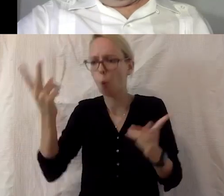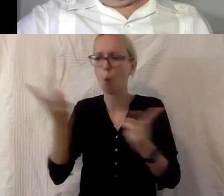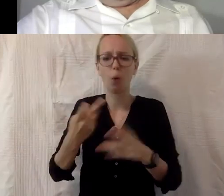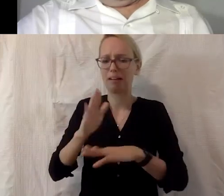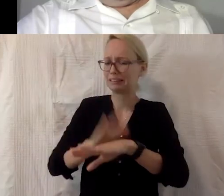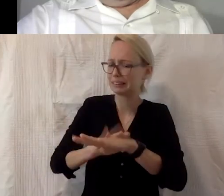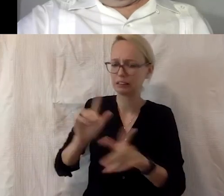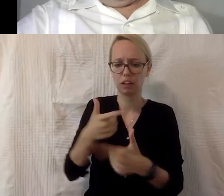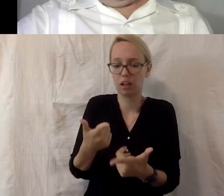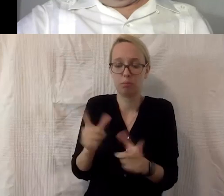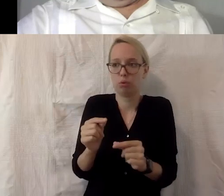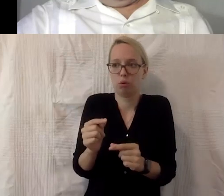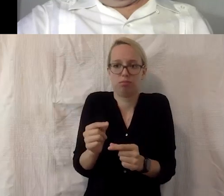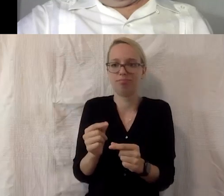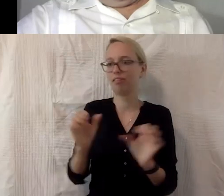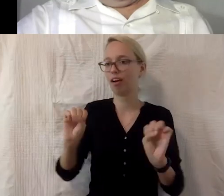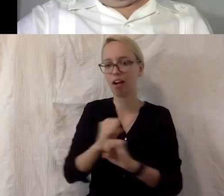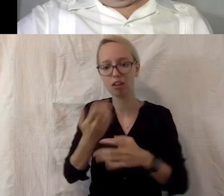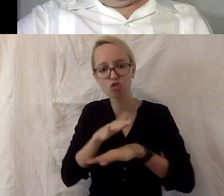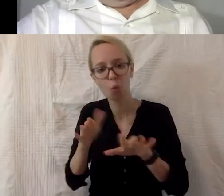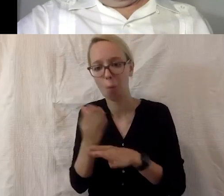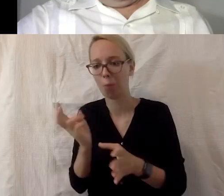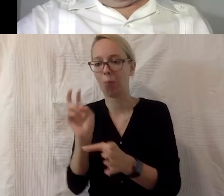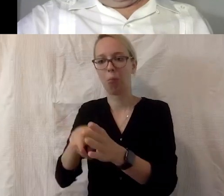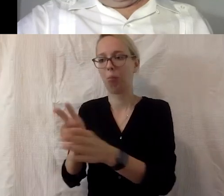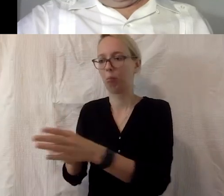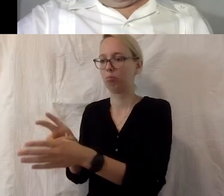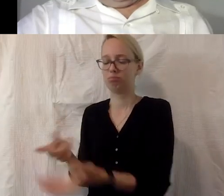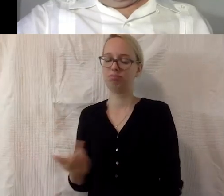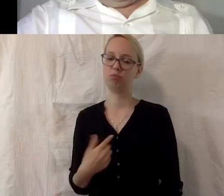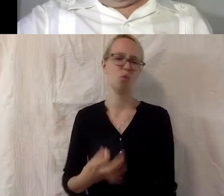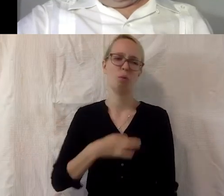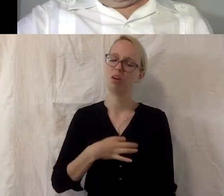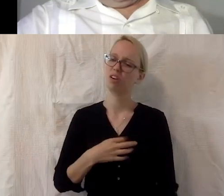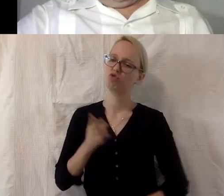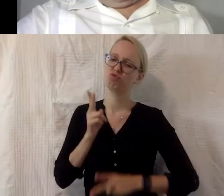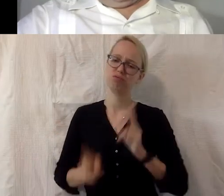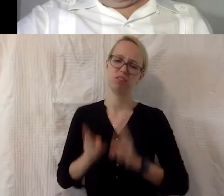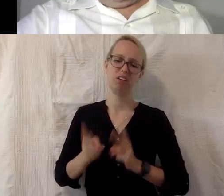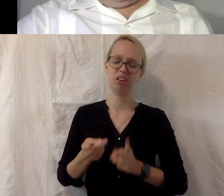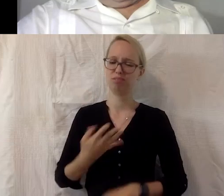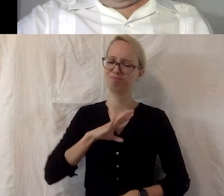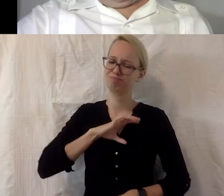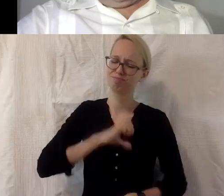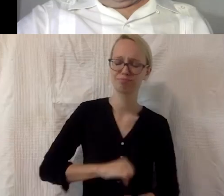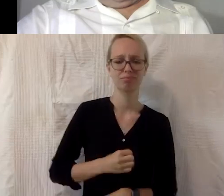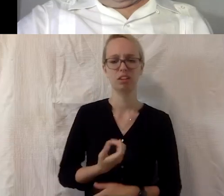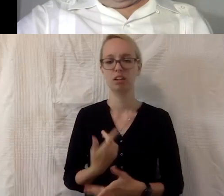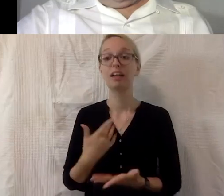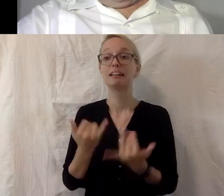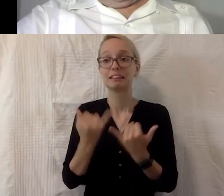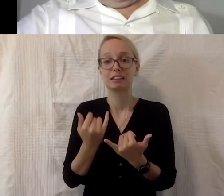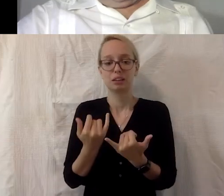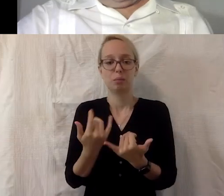Freibäder in den Städten. Und das finde ich ganz frustrierend. Und da denke ich, eigentlich haben wir wirklich in Deutschland eher das Thema, wie kriegen wir für Kinder, Jugendliche,